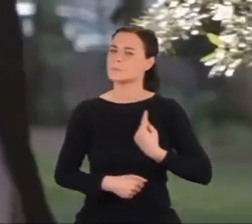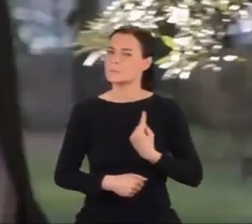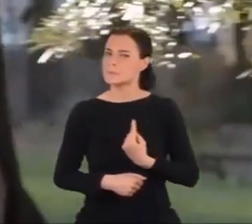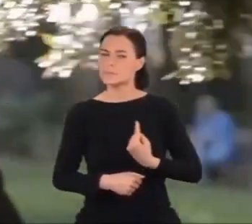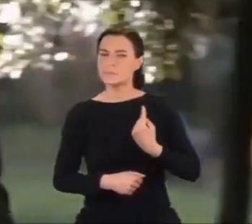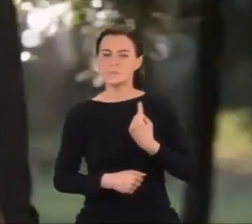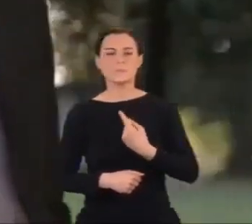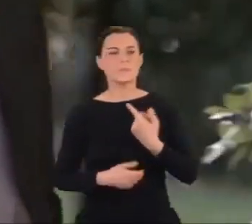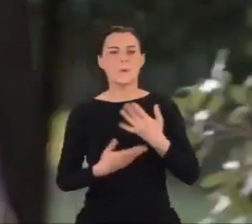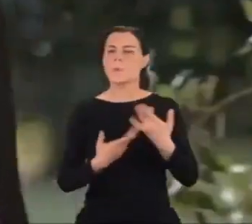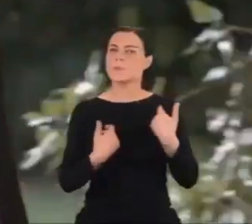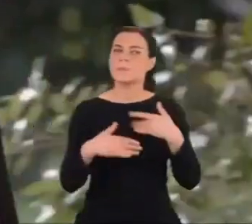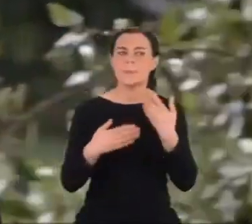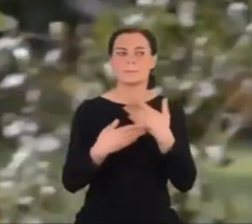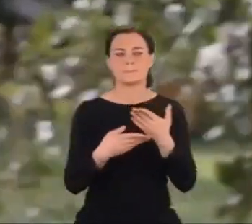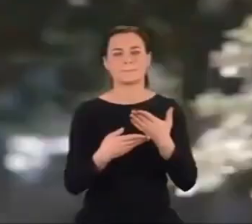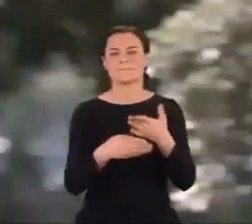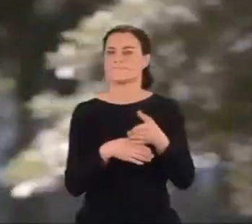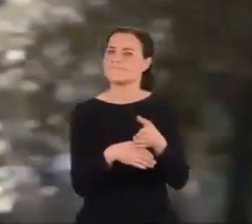Zamyka się w sobie.